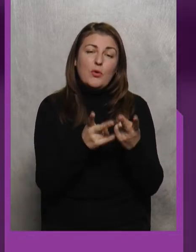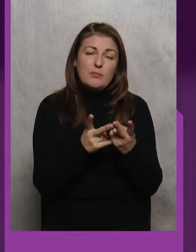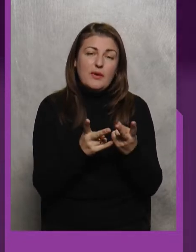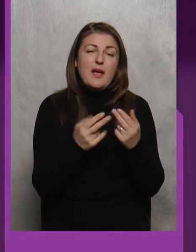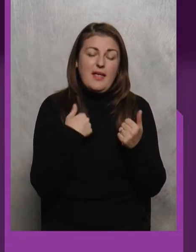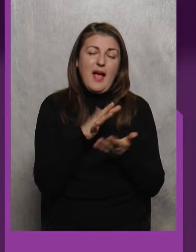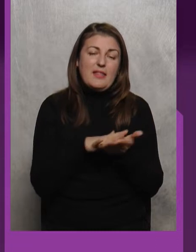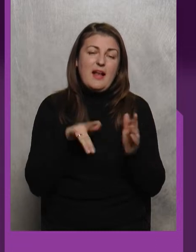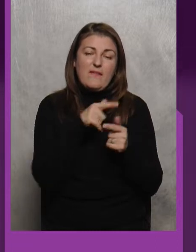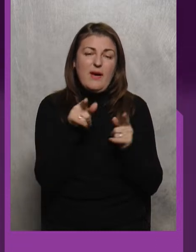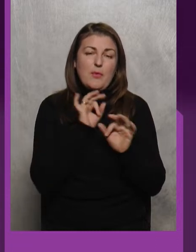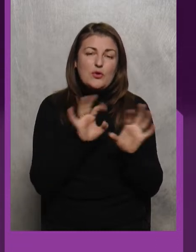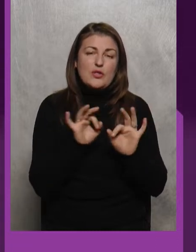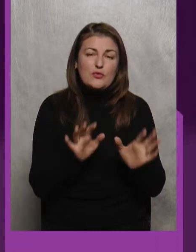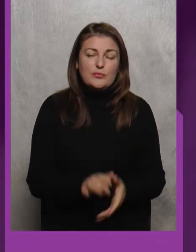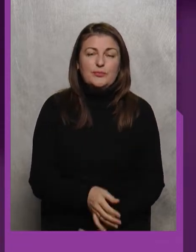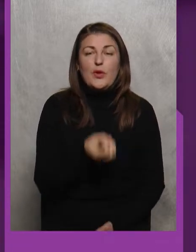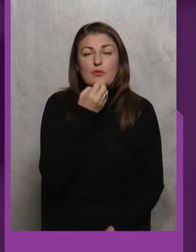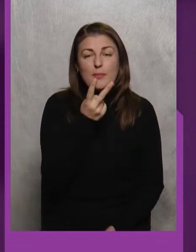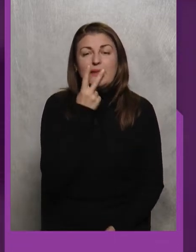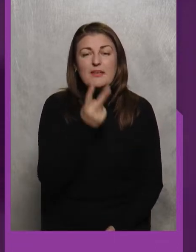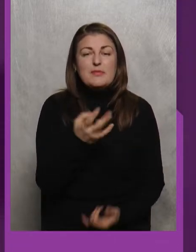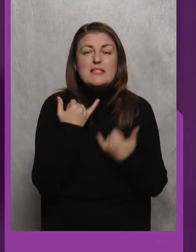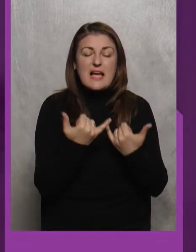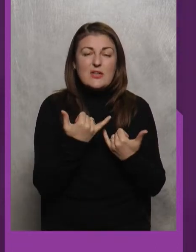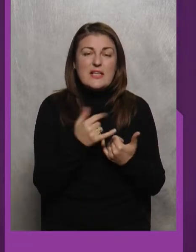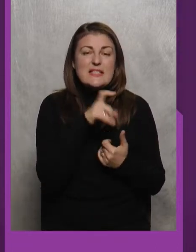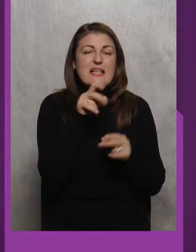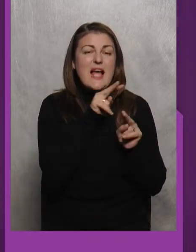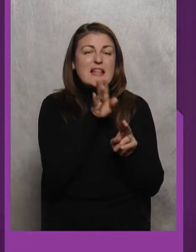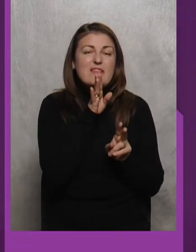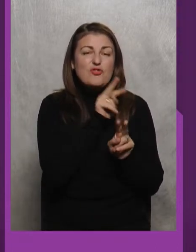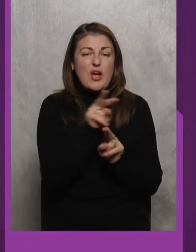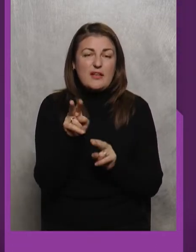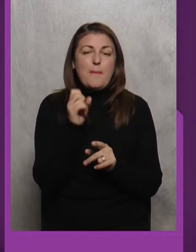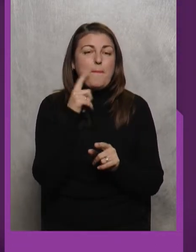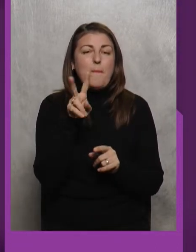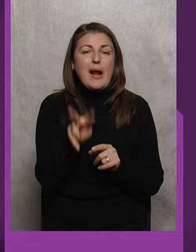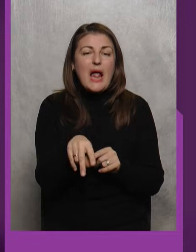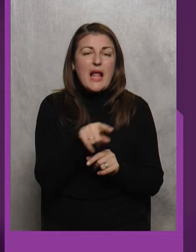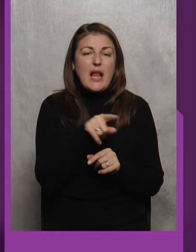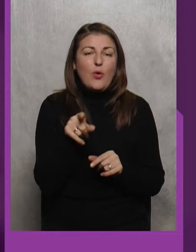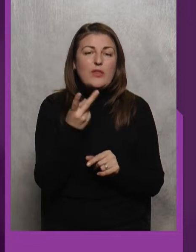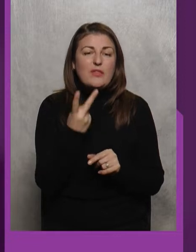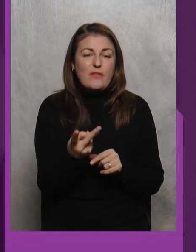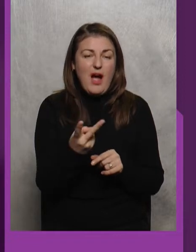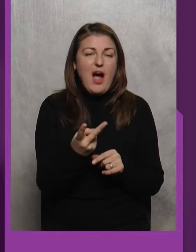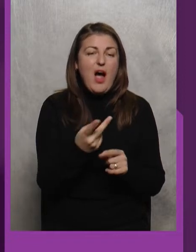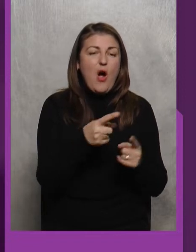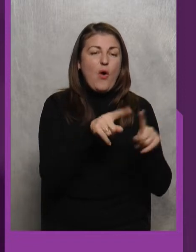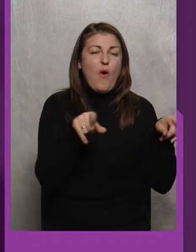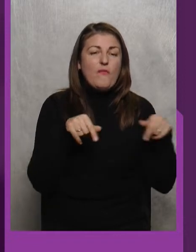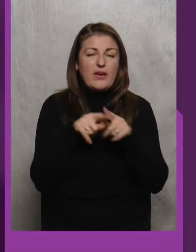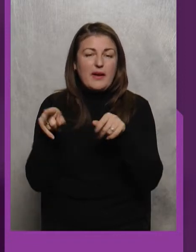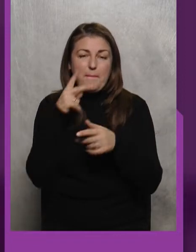далі вам розкажу Добре Дивимося зараз За дівчатами Просто паралельно Два коври нам